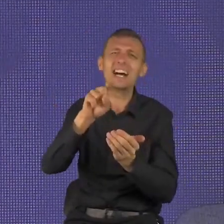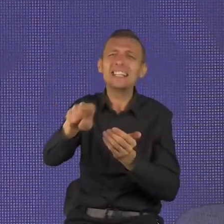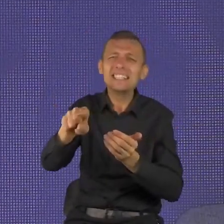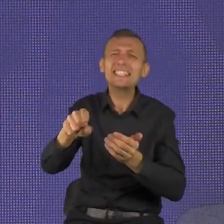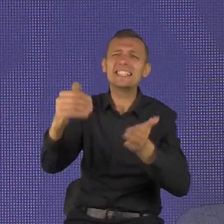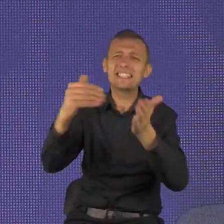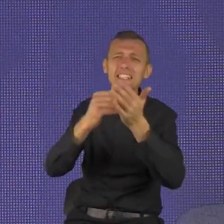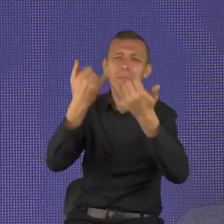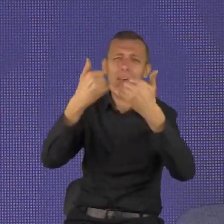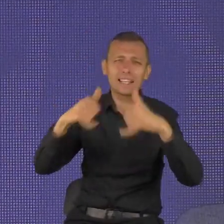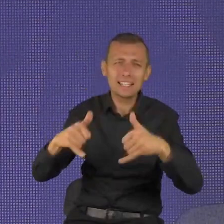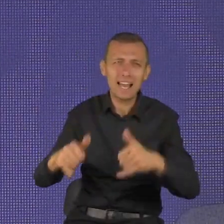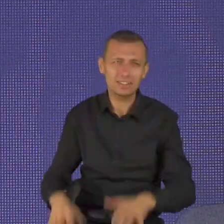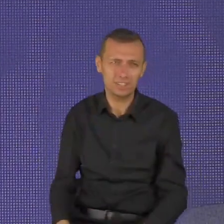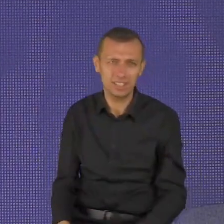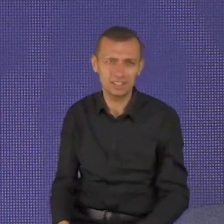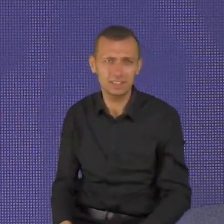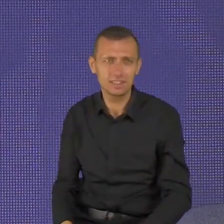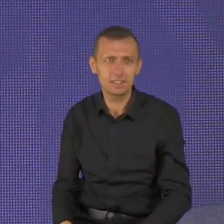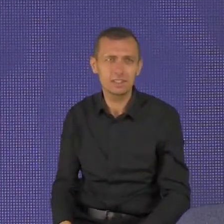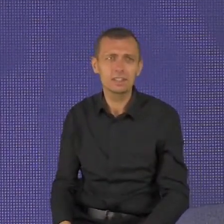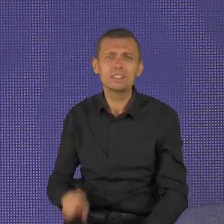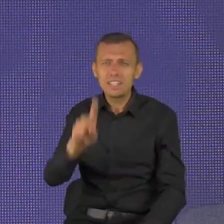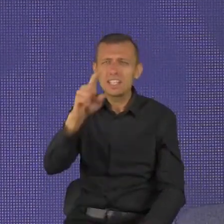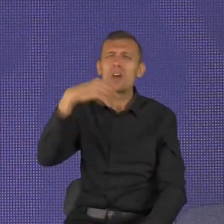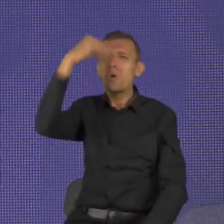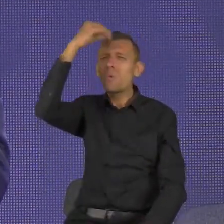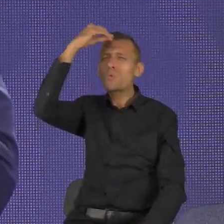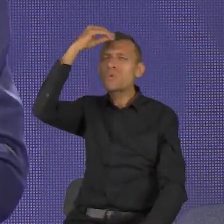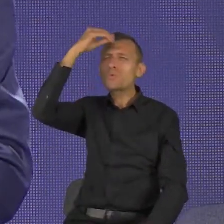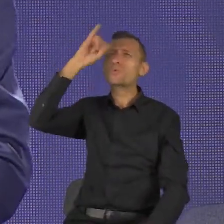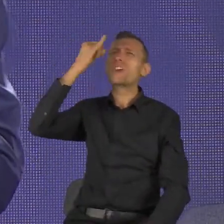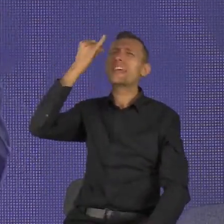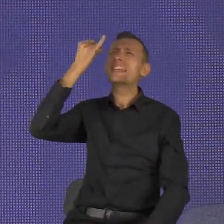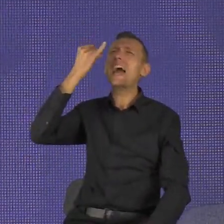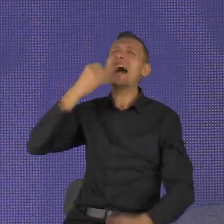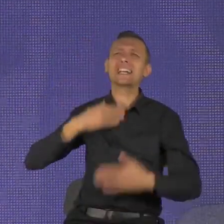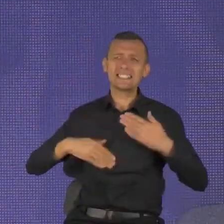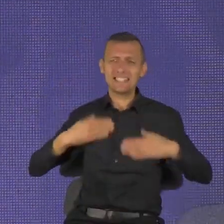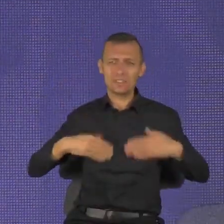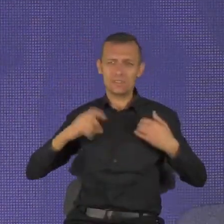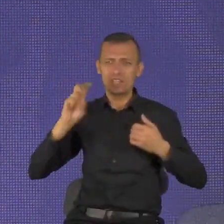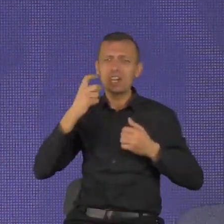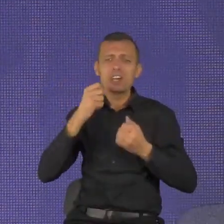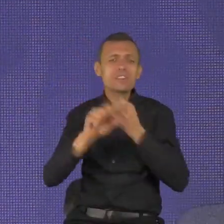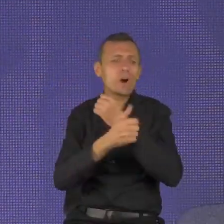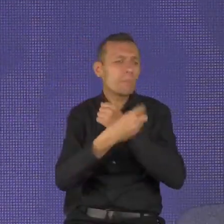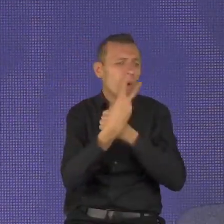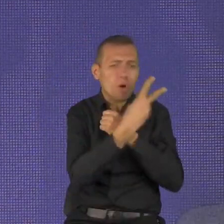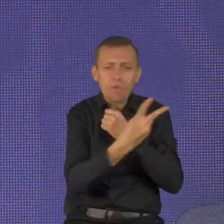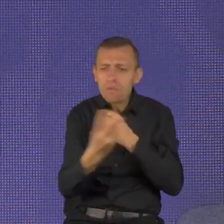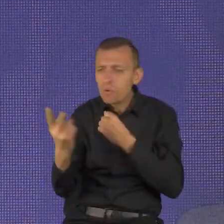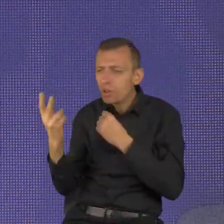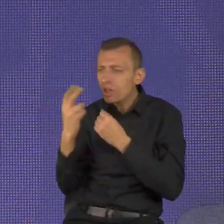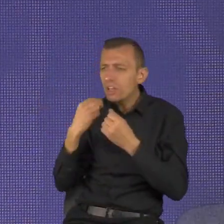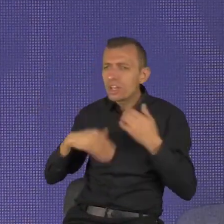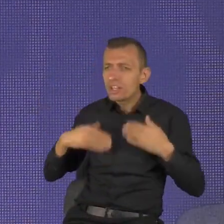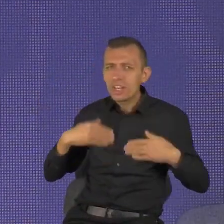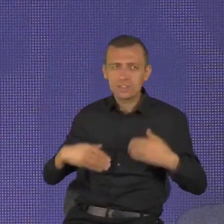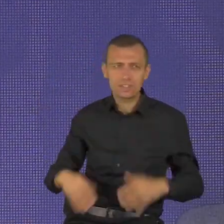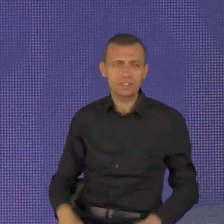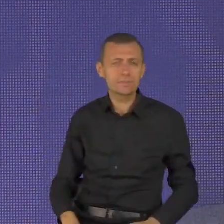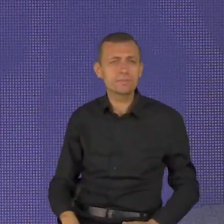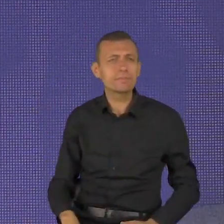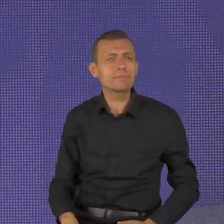będzie również prawdą na twoich ustach. Niech to będzie twoim wyznaniem. Jest jeszcze drugi sposób przeciwstawiania się naszej